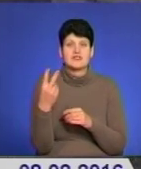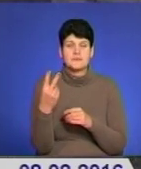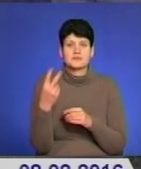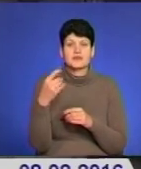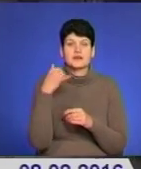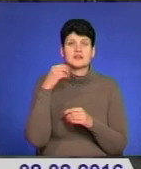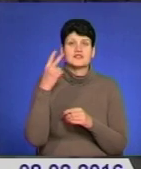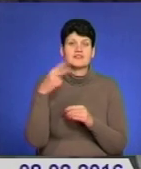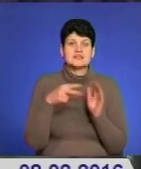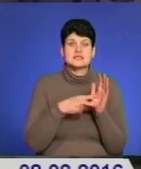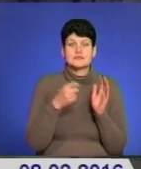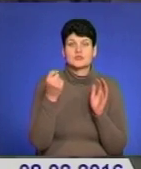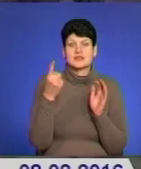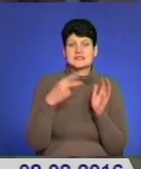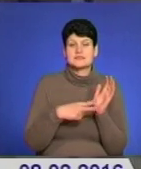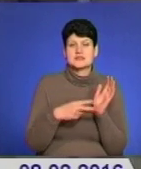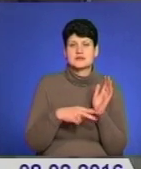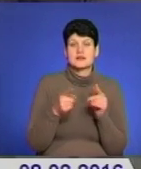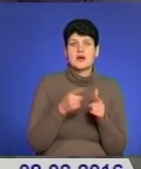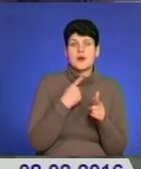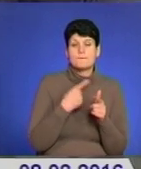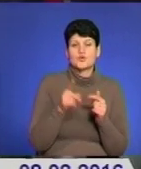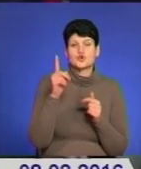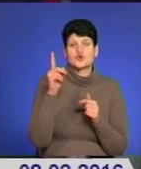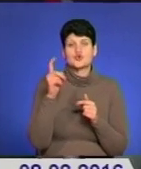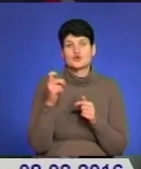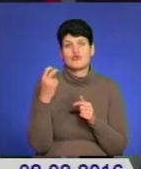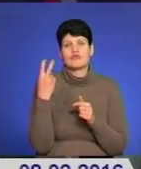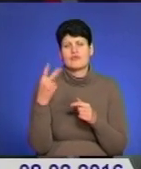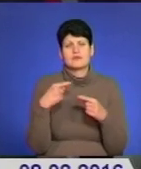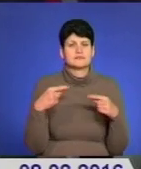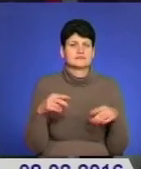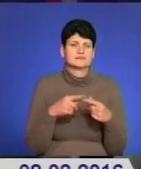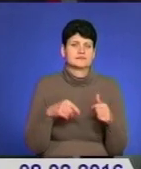271170 або 102 у будь-який відділ поліції.